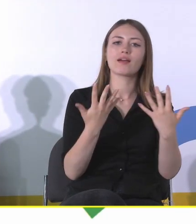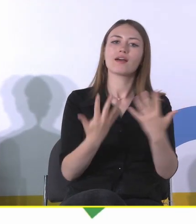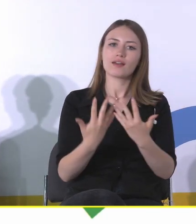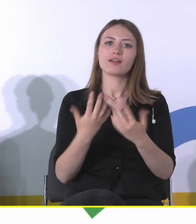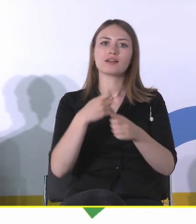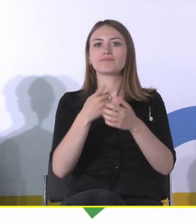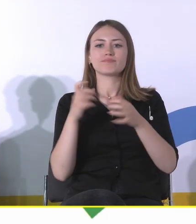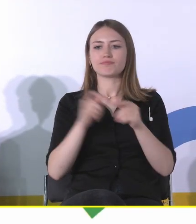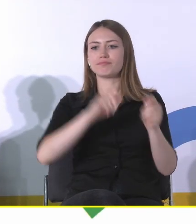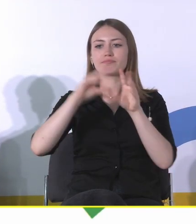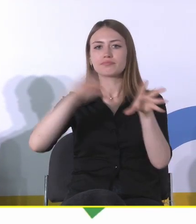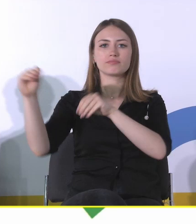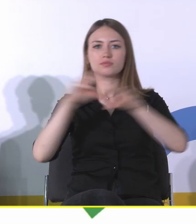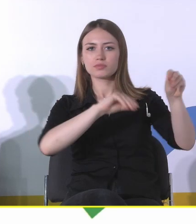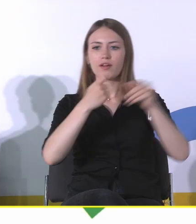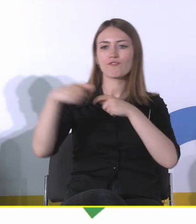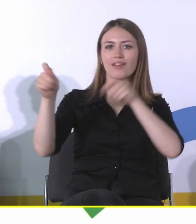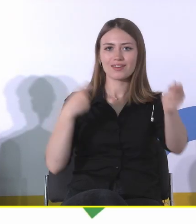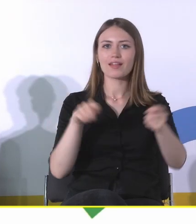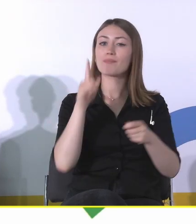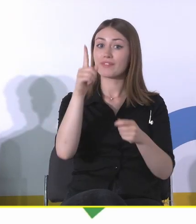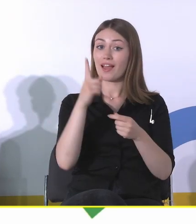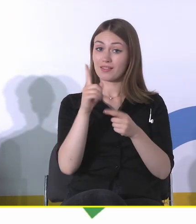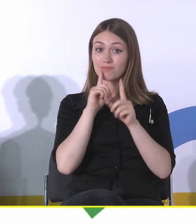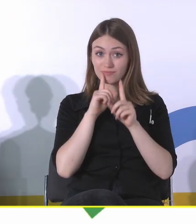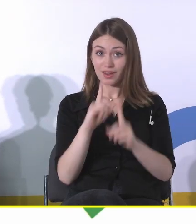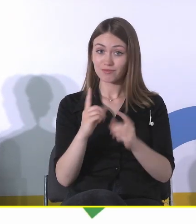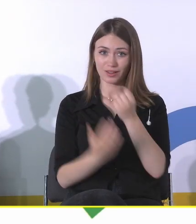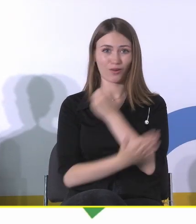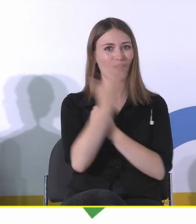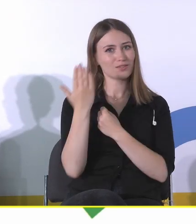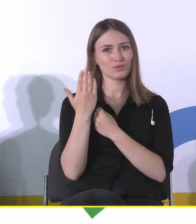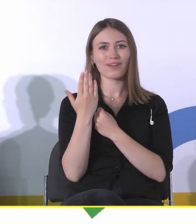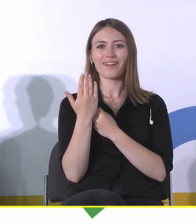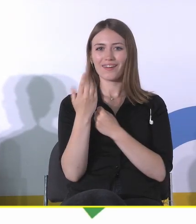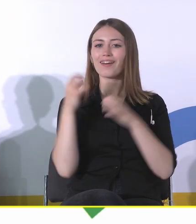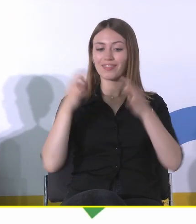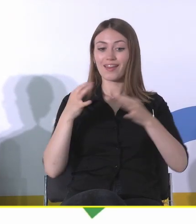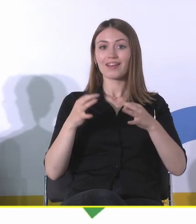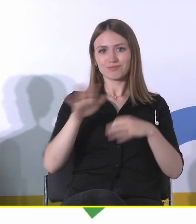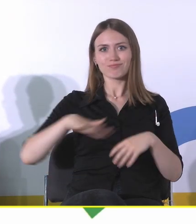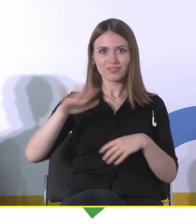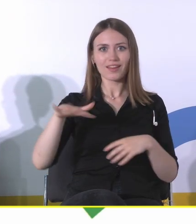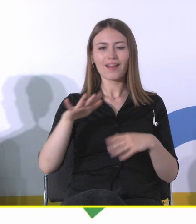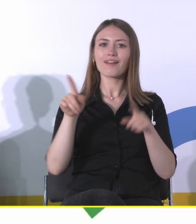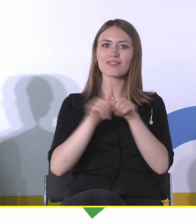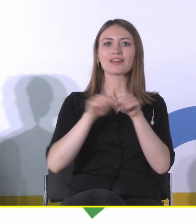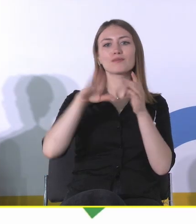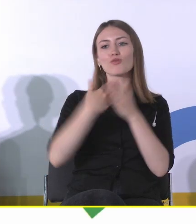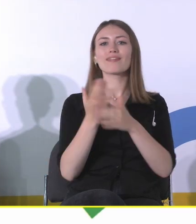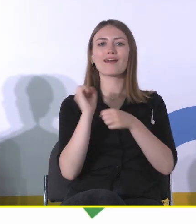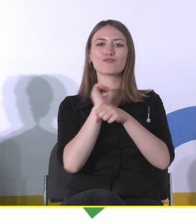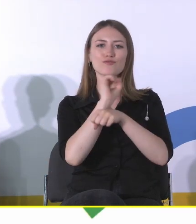migracyjnych i tak dalej, i tak dalej. W praktyce okazuje się, teraz przejdę do podwórka naszego, ale także tego, co się dzieje za wschodnią granicą,